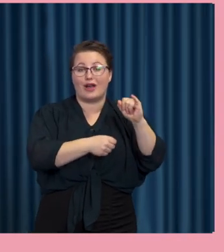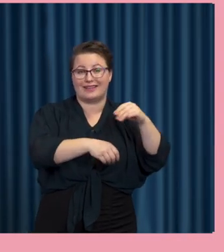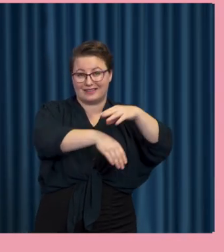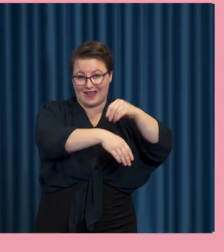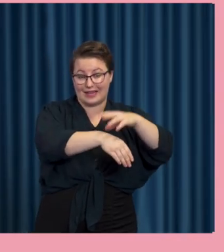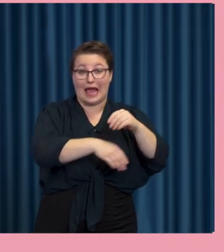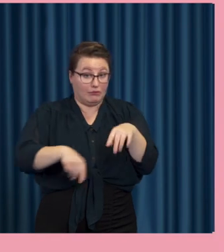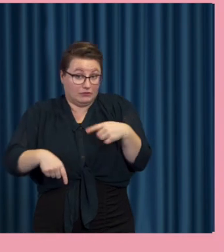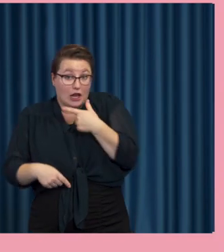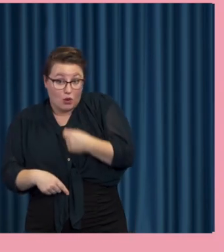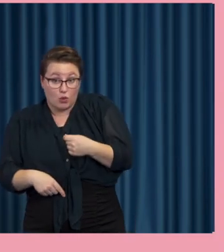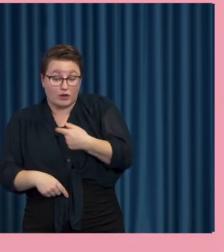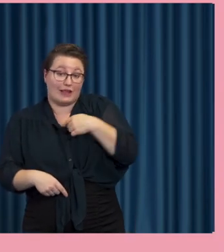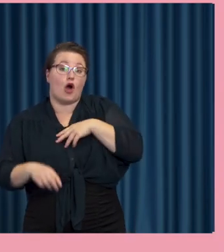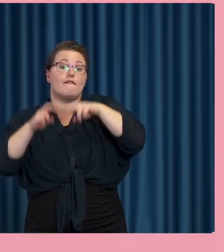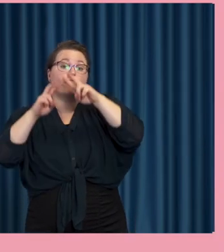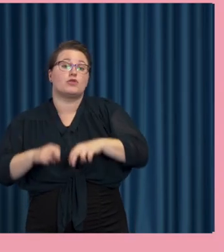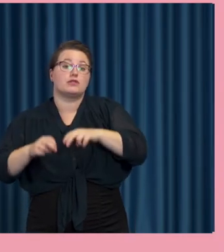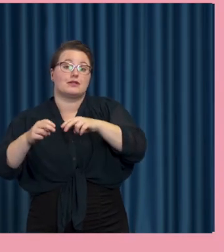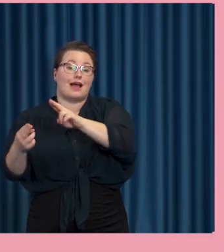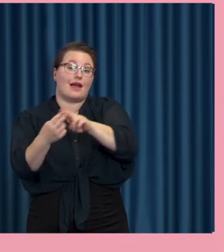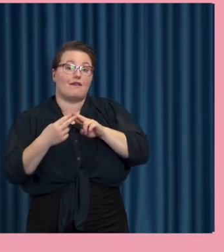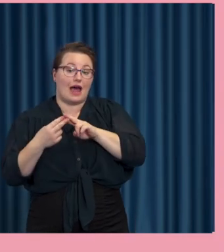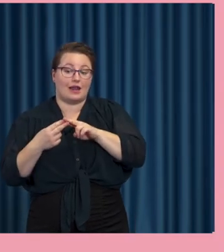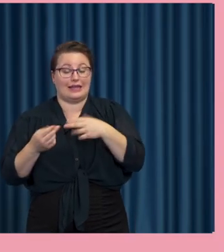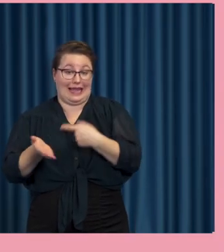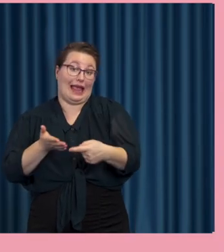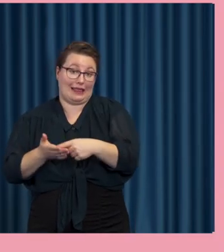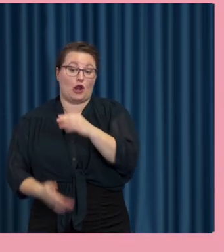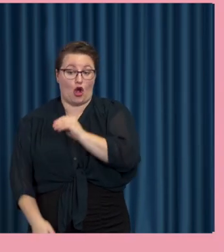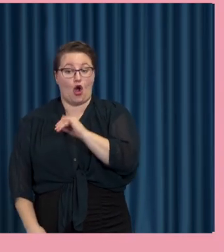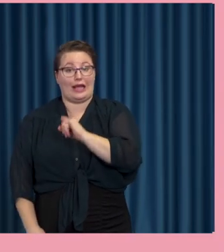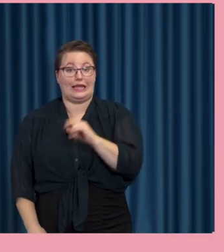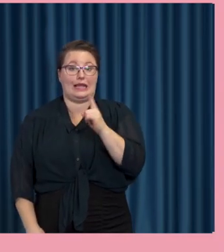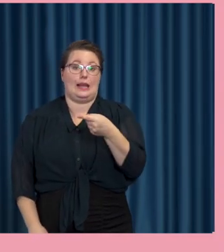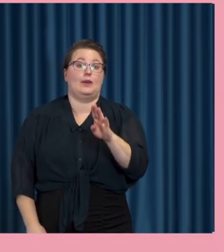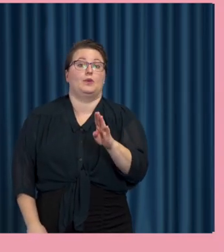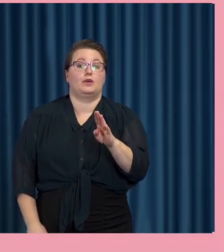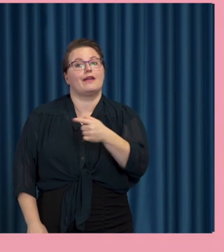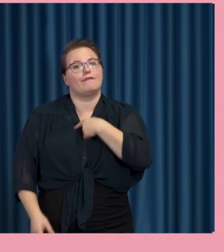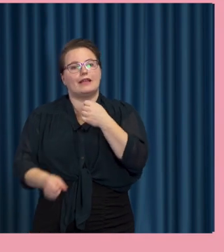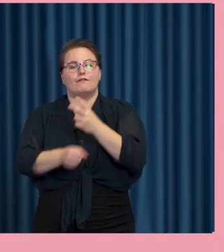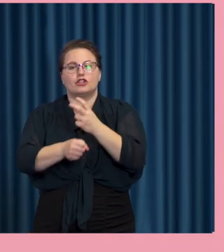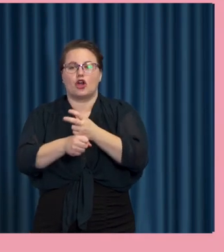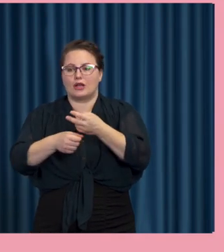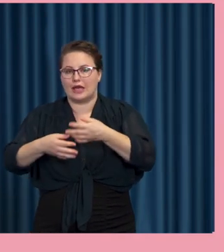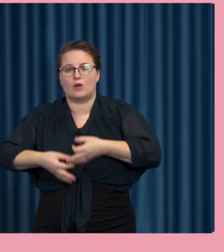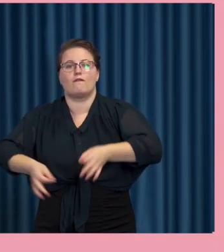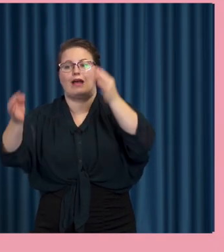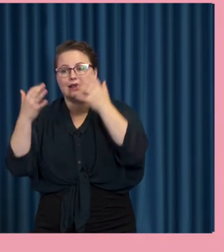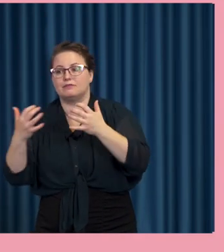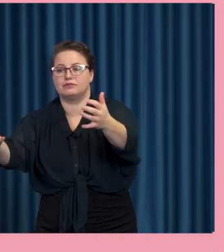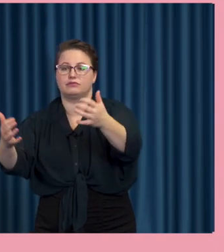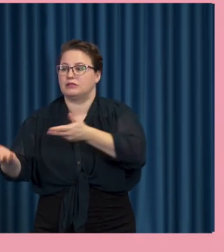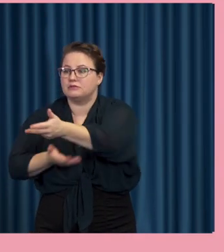kan läsa mer om. Och i Lund har vi ett forskarnätverk som heter AI Lund till exempel. Där vi ofta jobbar med att vara publika. För att vi också